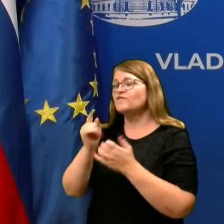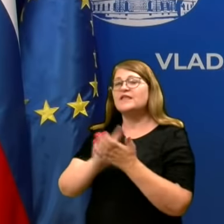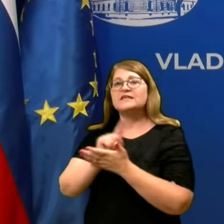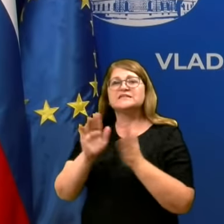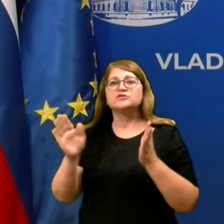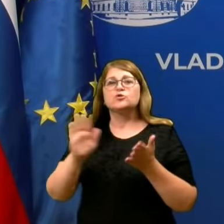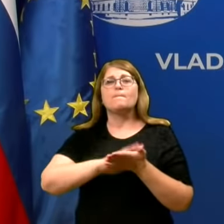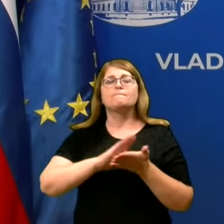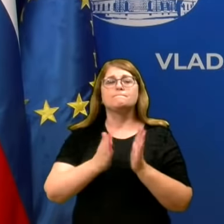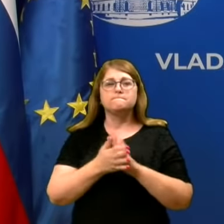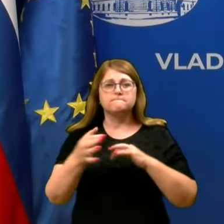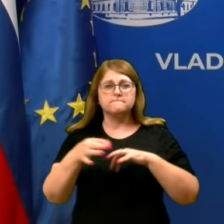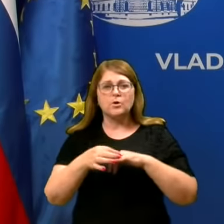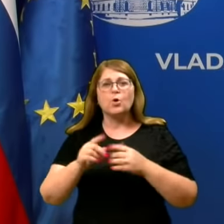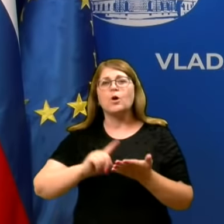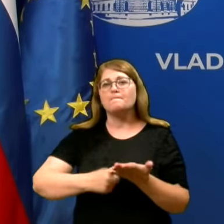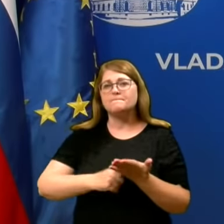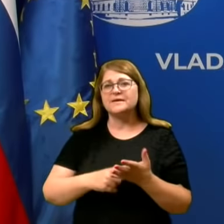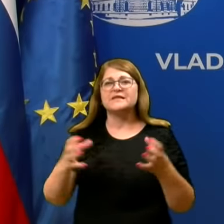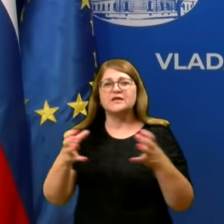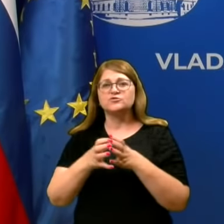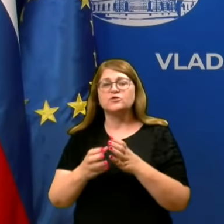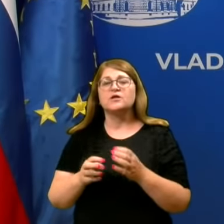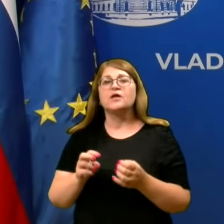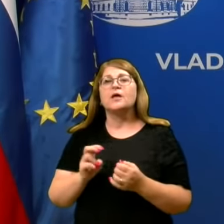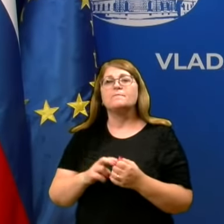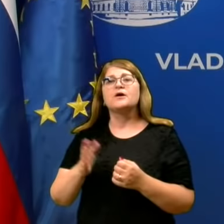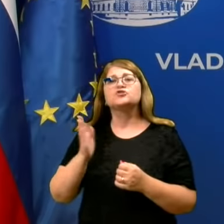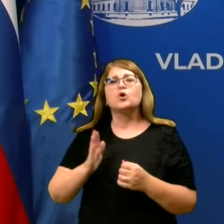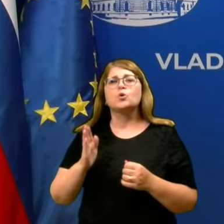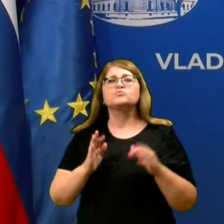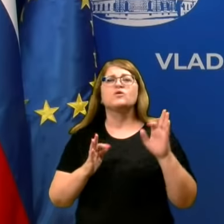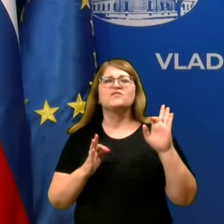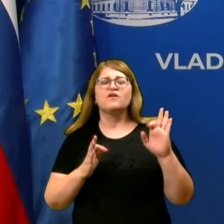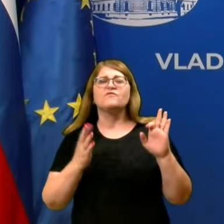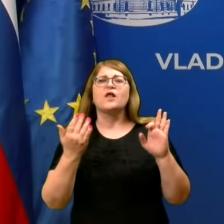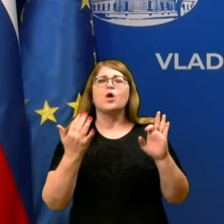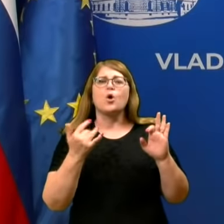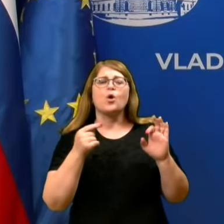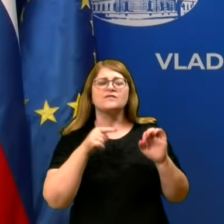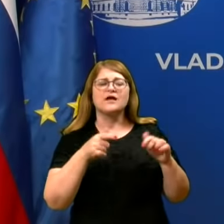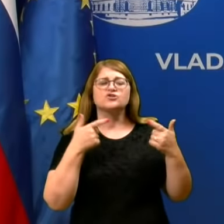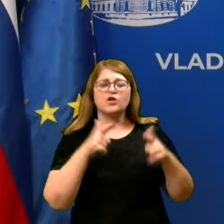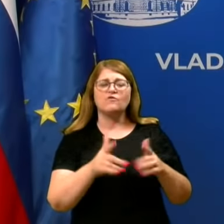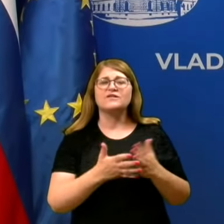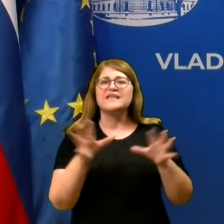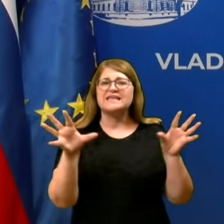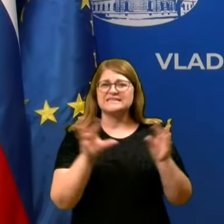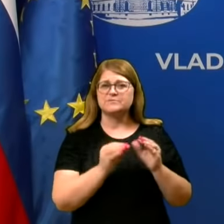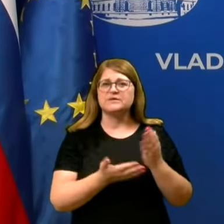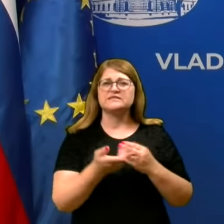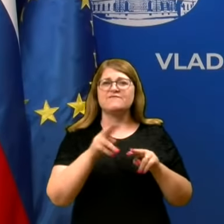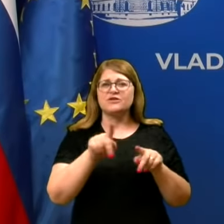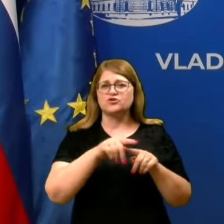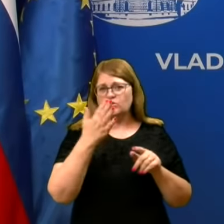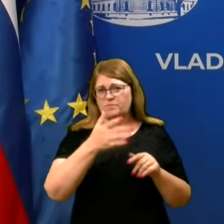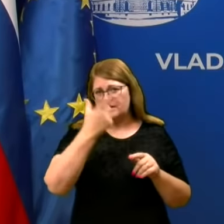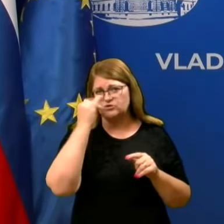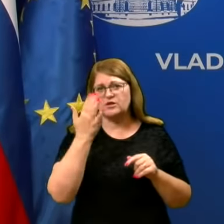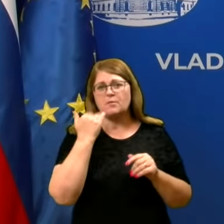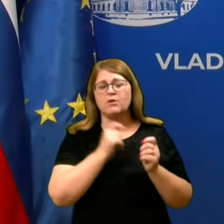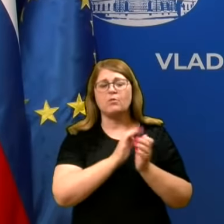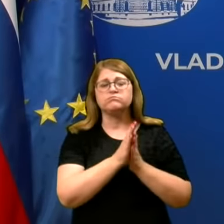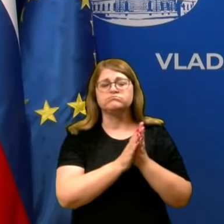porok piknikov družen, pa mogoče še potem za gospoda Fafangla, koliko takšnih dovoljen za zbiranje za več kot 50 ljudi je